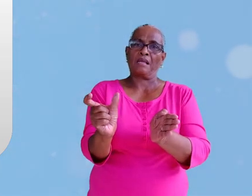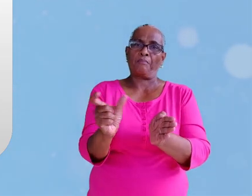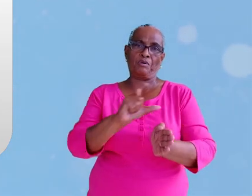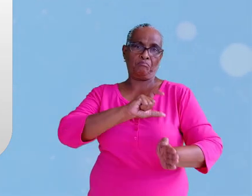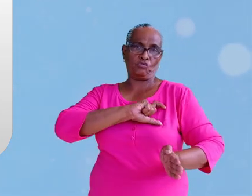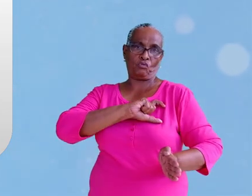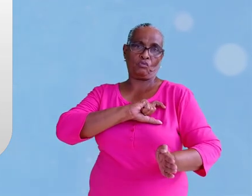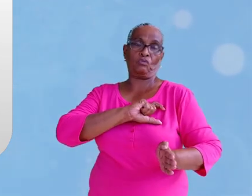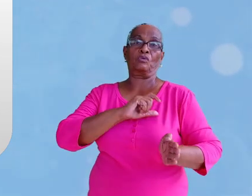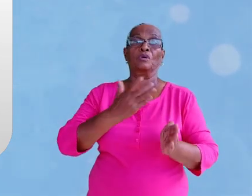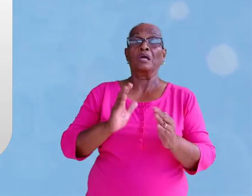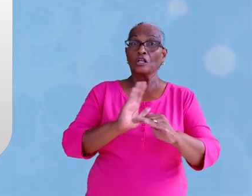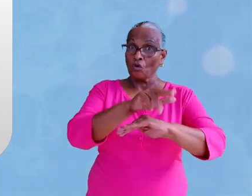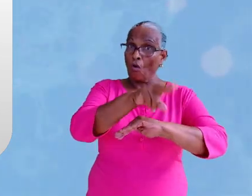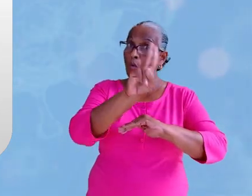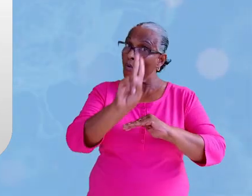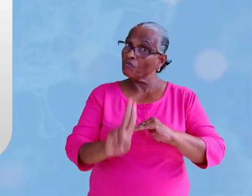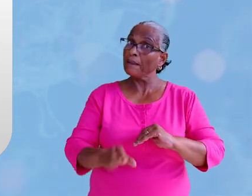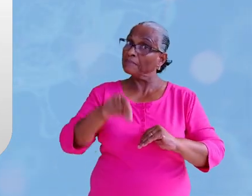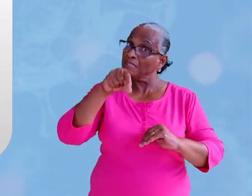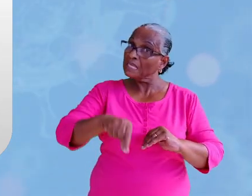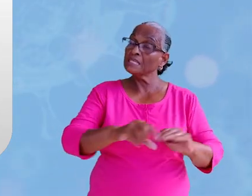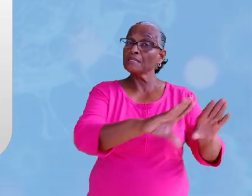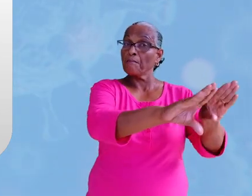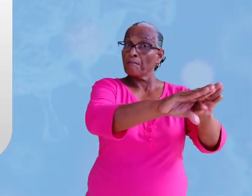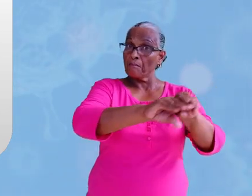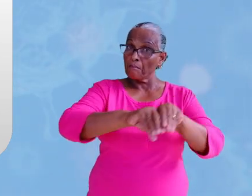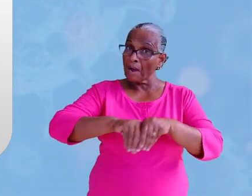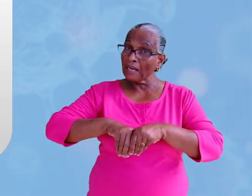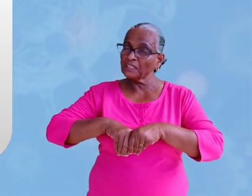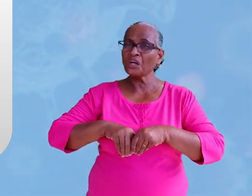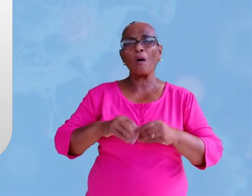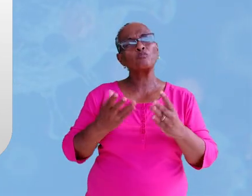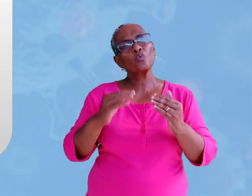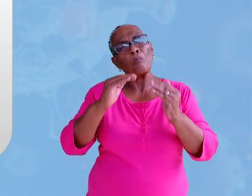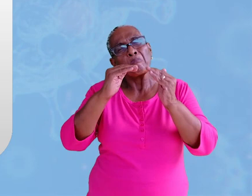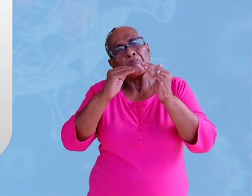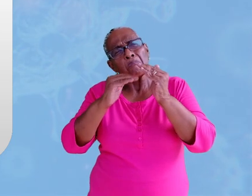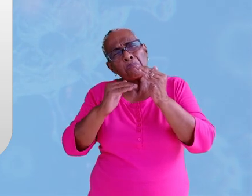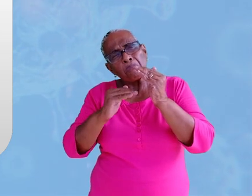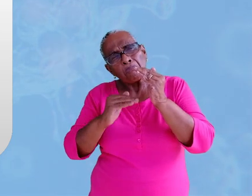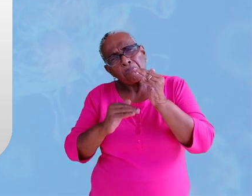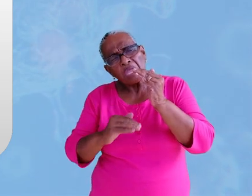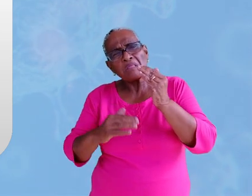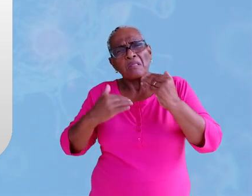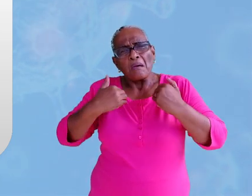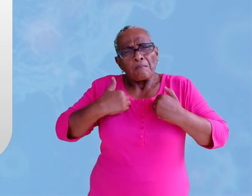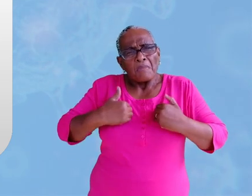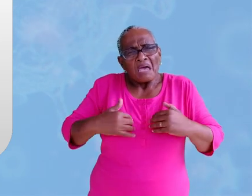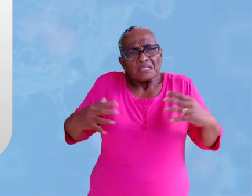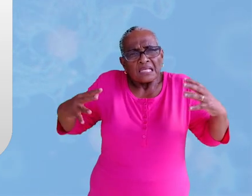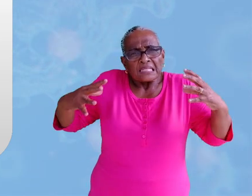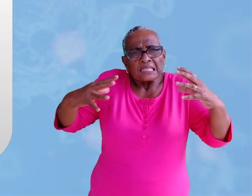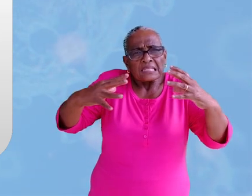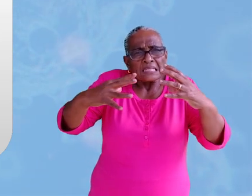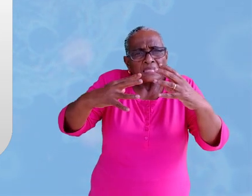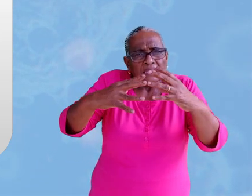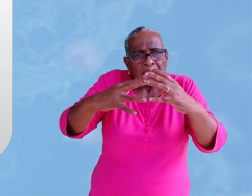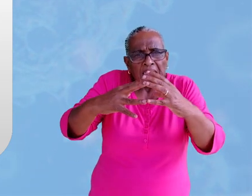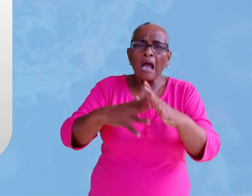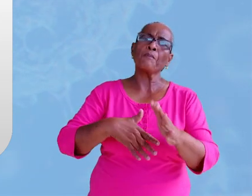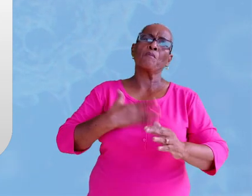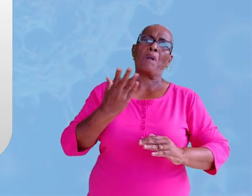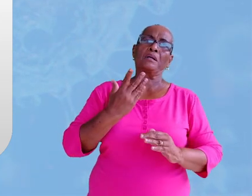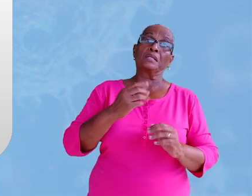de overheid voert deze maatregelen in om zo min mogelijk mensen dicht bij elkaar te hebben